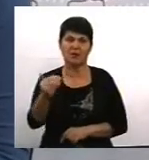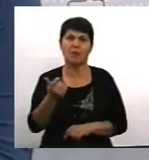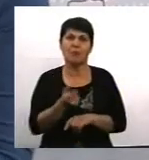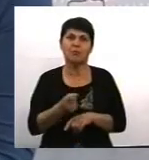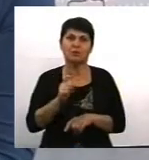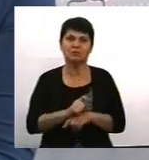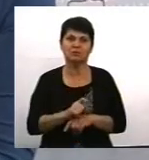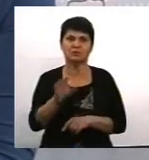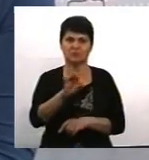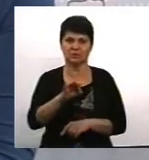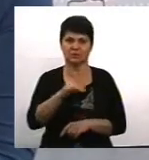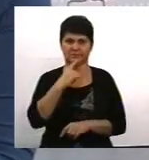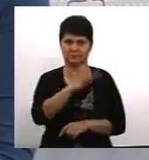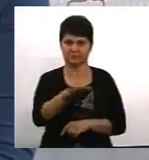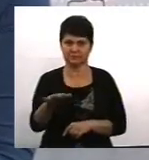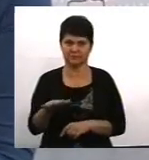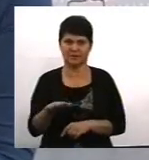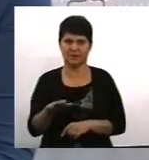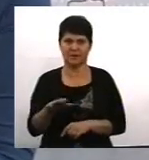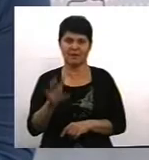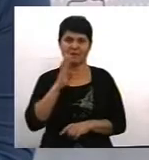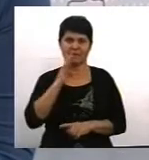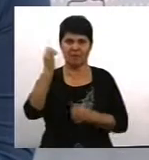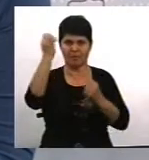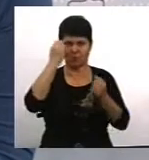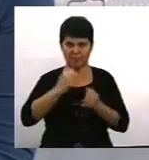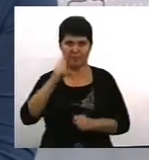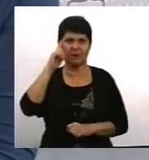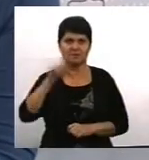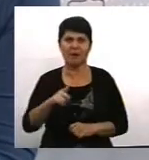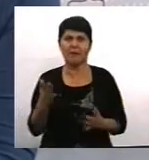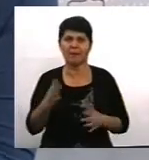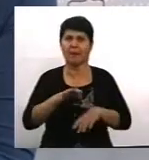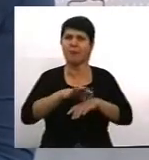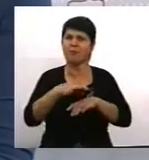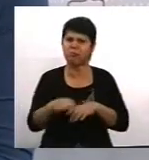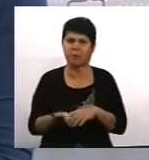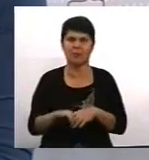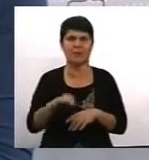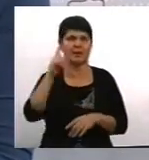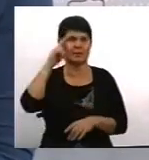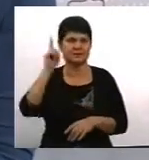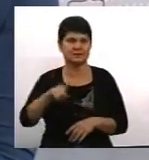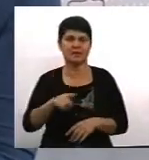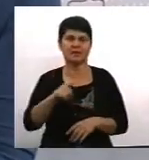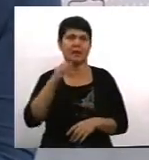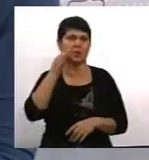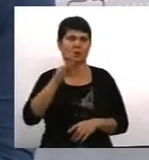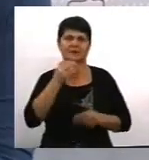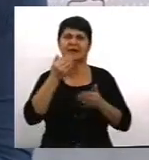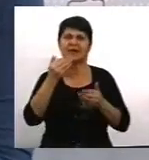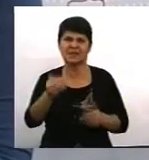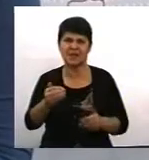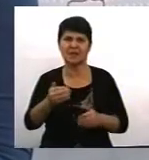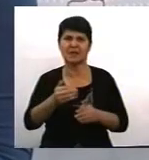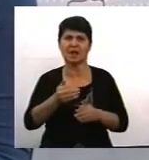Тобто, вона побита, вона знає, який це біль, вона мала досвід звертання до поліції, і після того вона ще